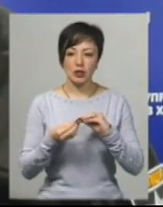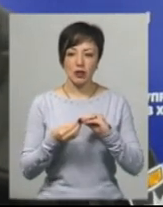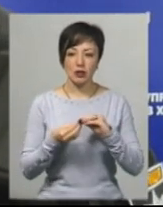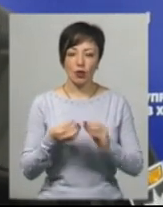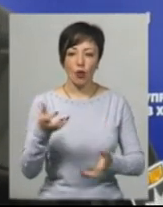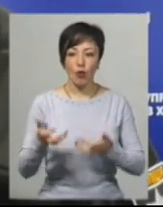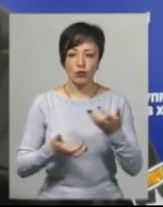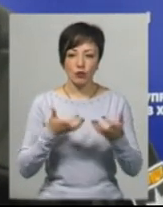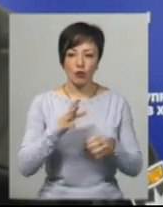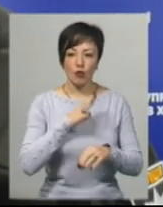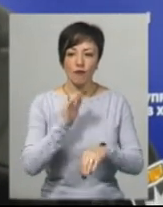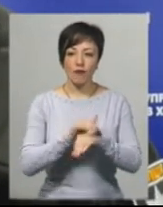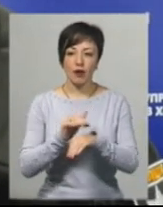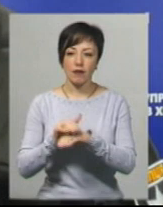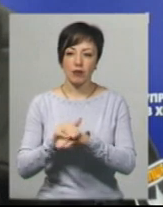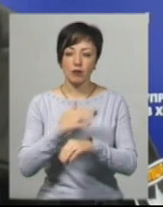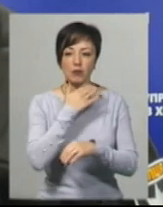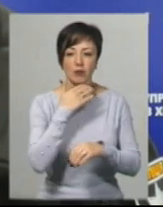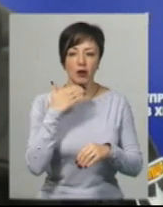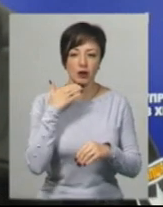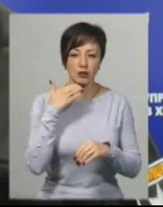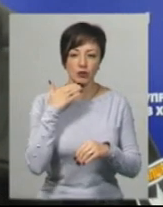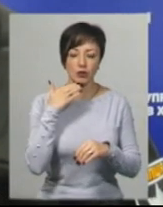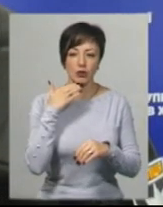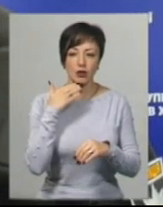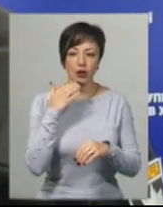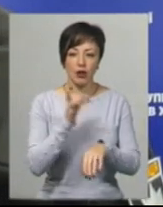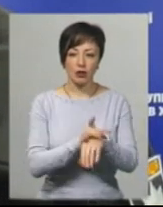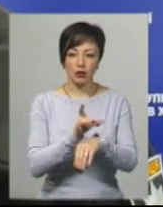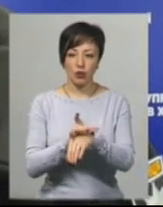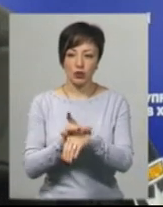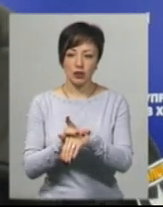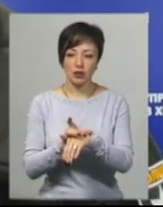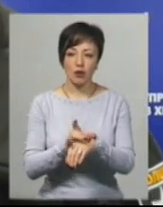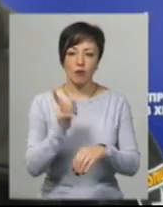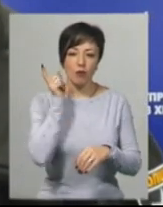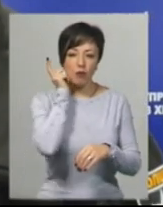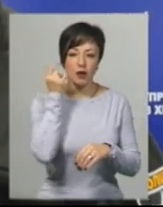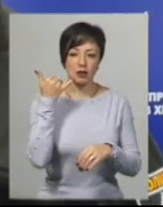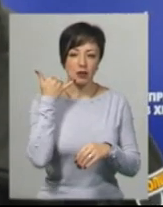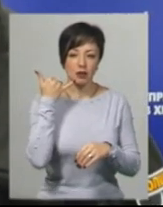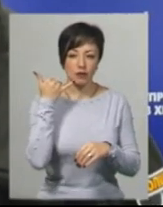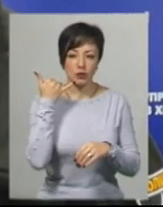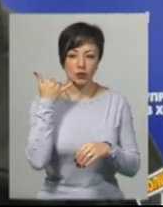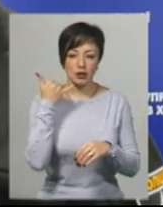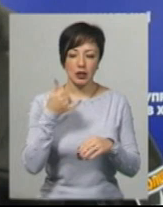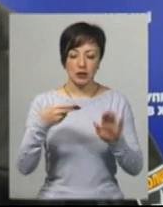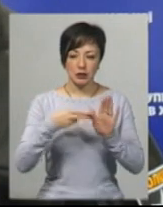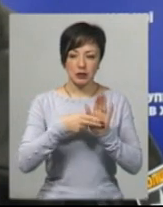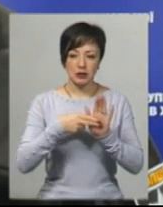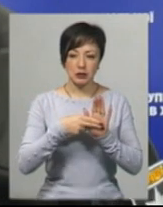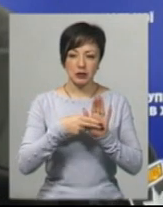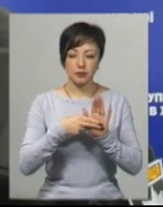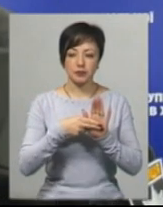обшуків було виявлено багато наручних годинників, мобільні телефони з картками